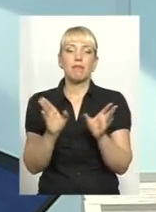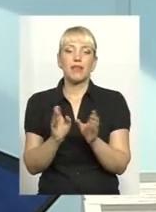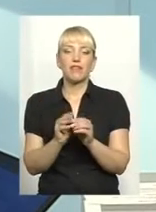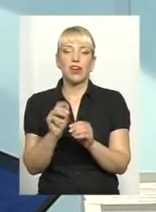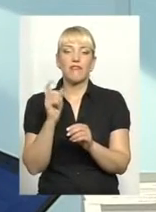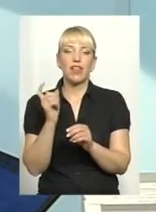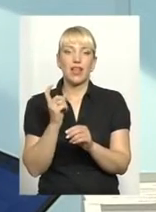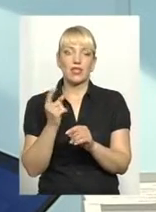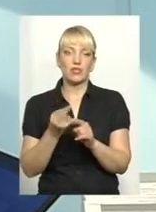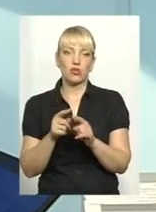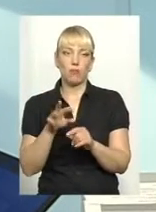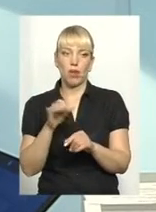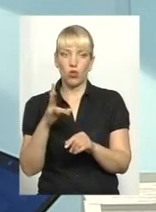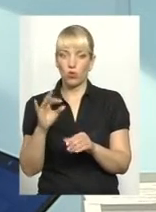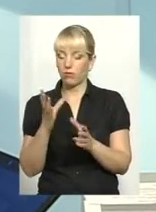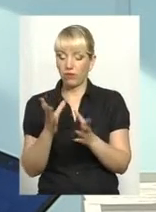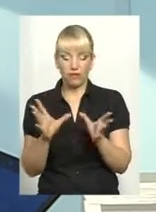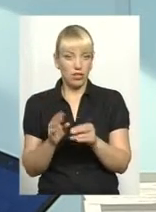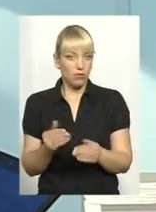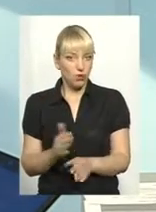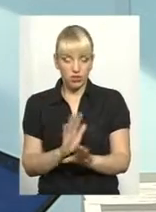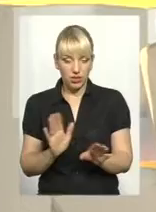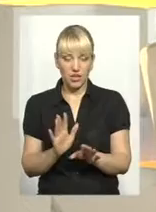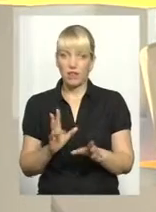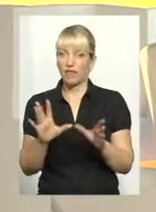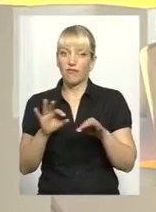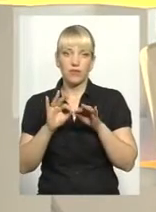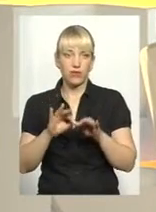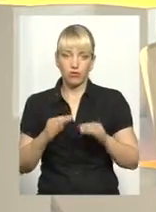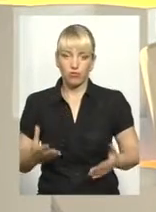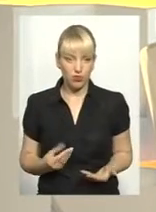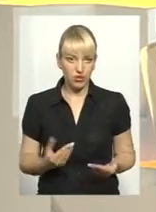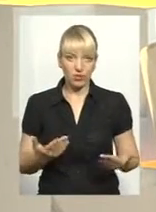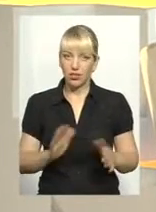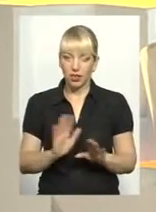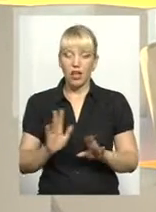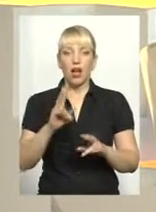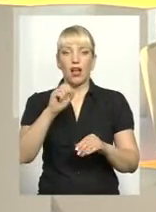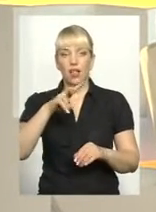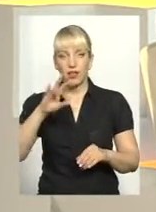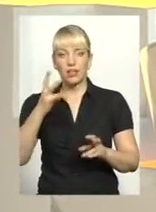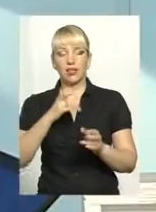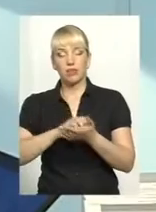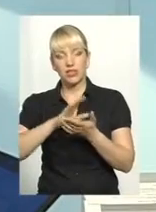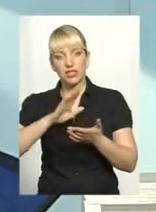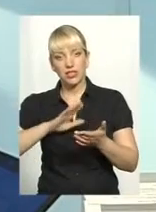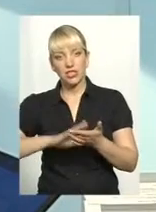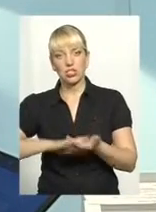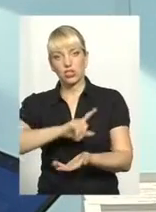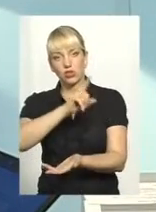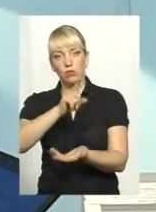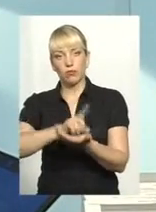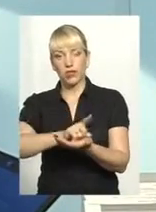Тобто вони можуть не проживати разом, не вести спільний побут, але зазначати вони будуть зобов